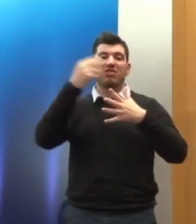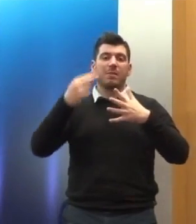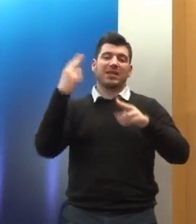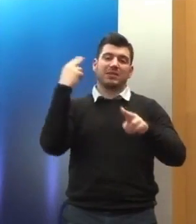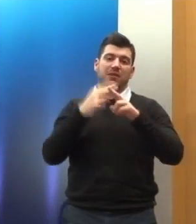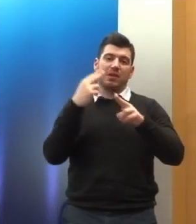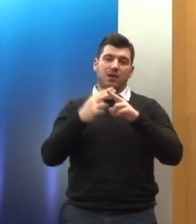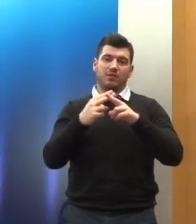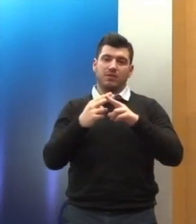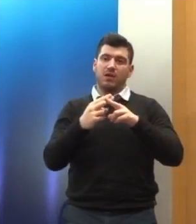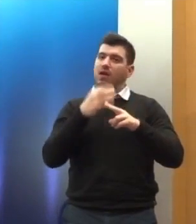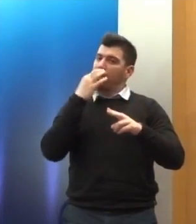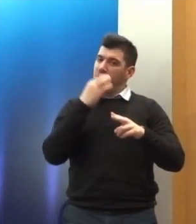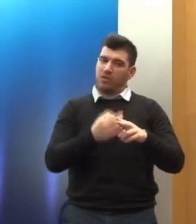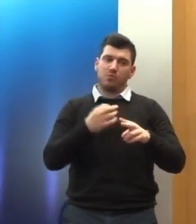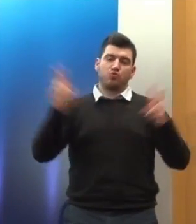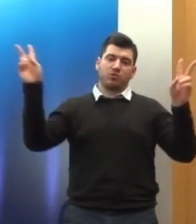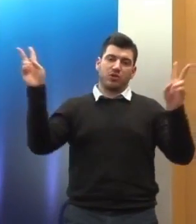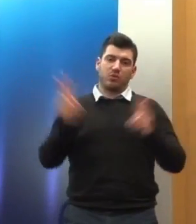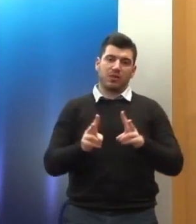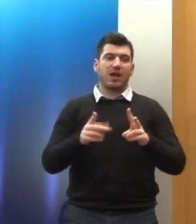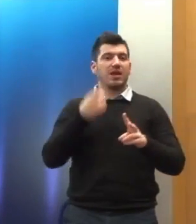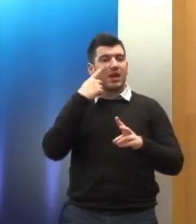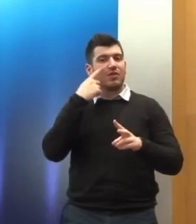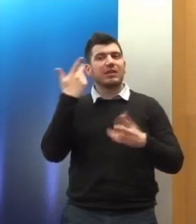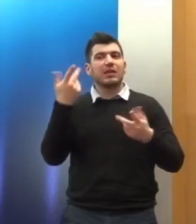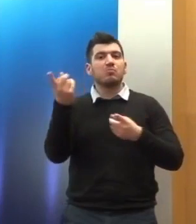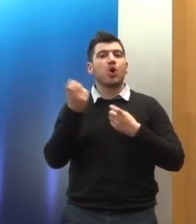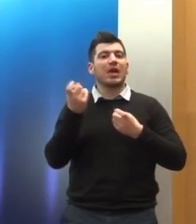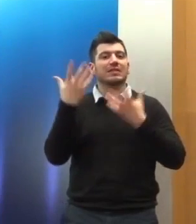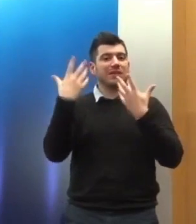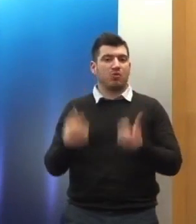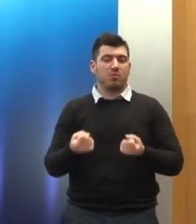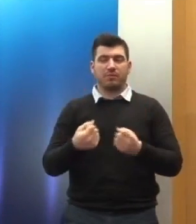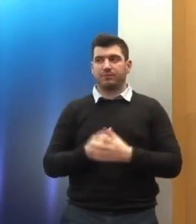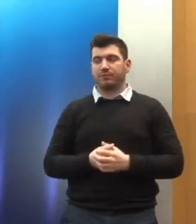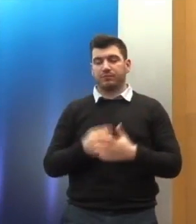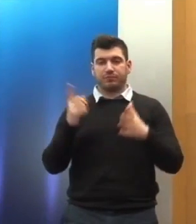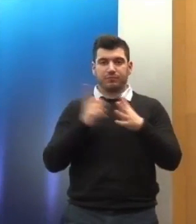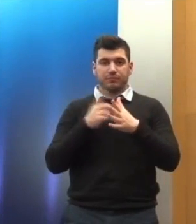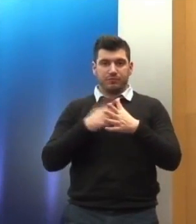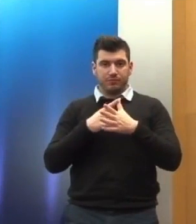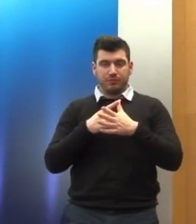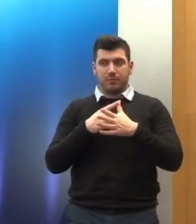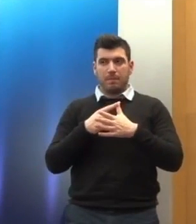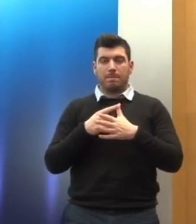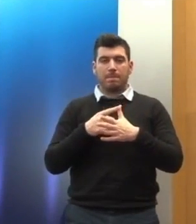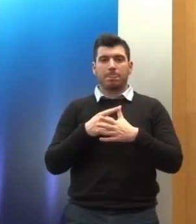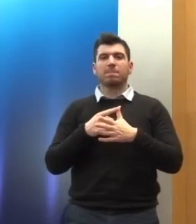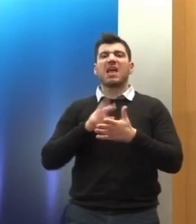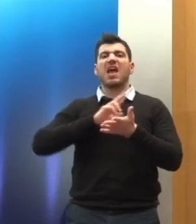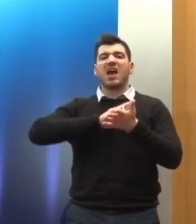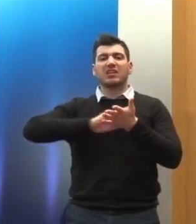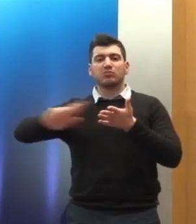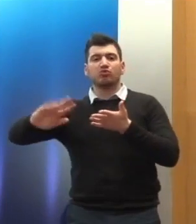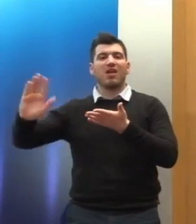συνθετότητα των ζητημάτων και τις προκλήσεις που έχουμε μπροστά μας. Ξεκινώ με τα ζητήματα ρατσισμού